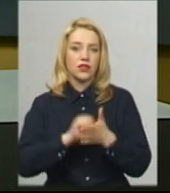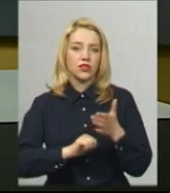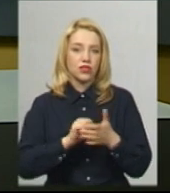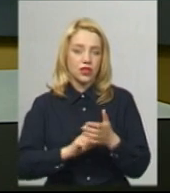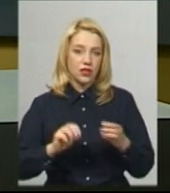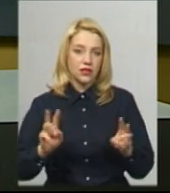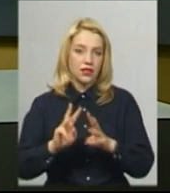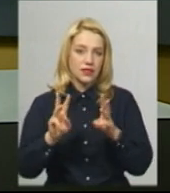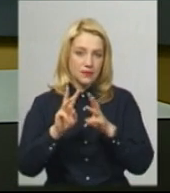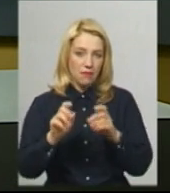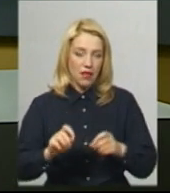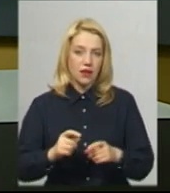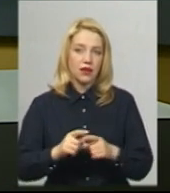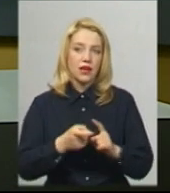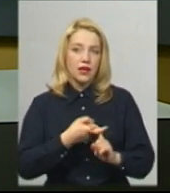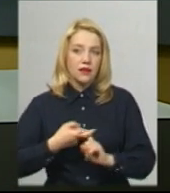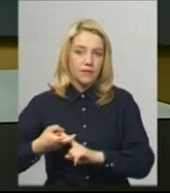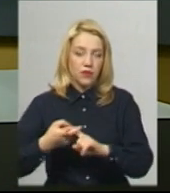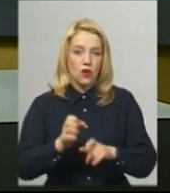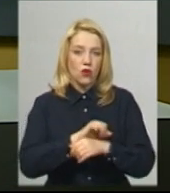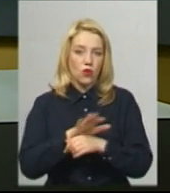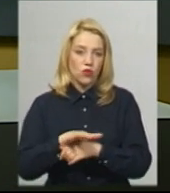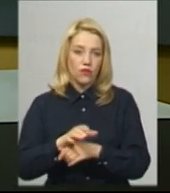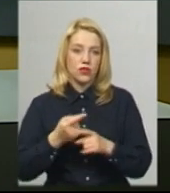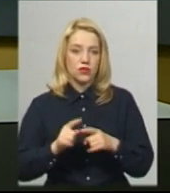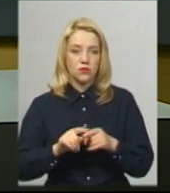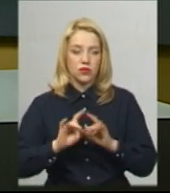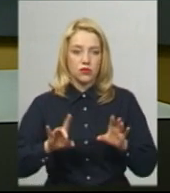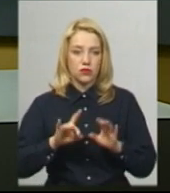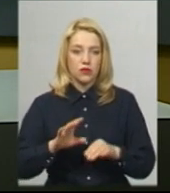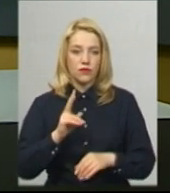Суспільному сказав заступник Кам'янець-Подільського міського голови Василь Сукач.